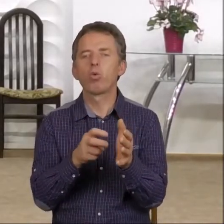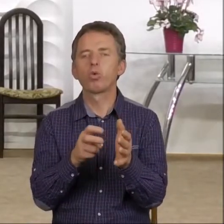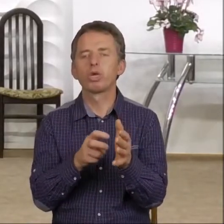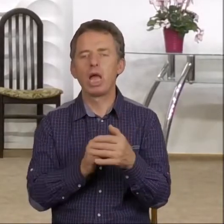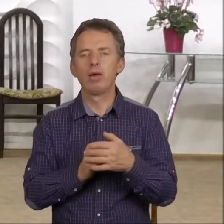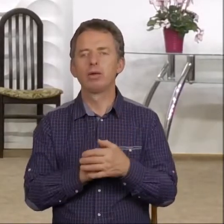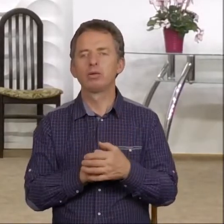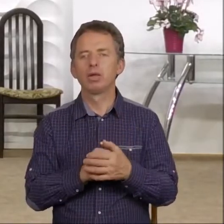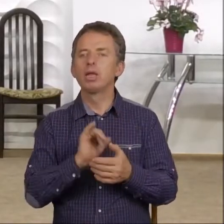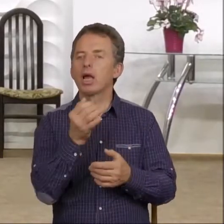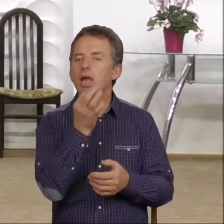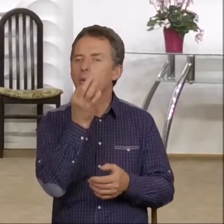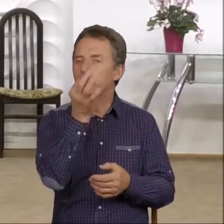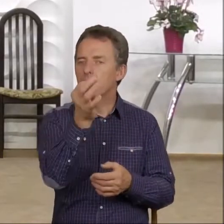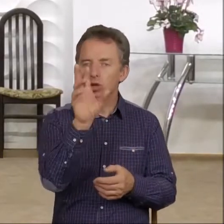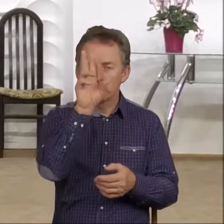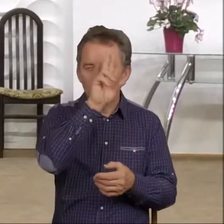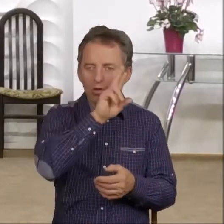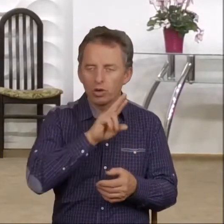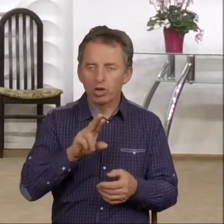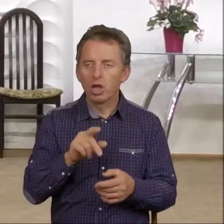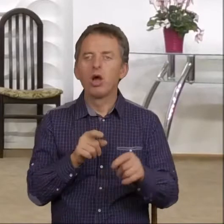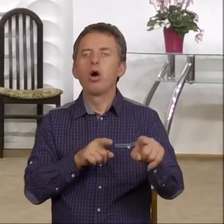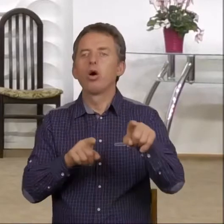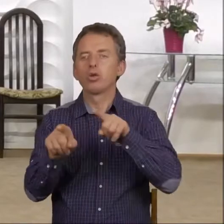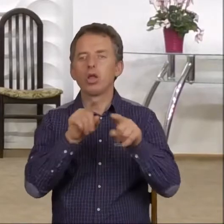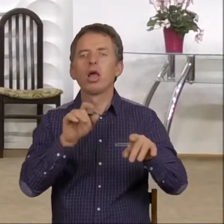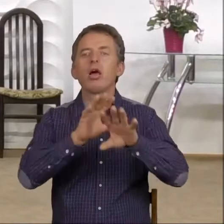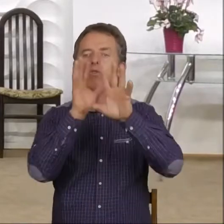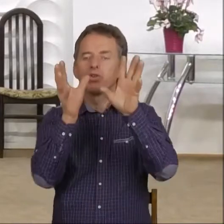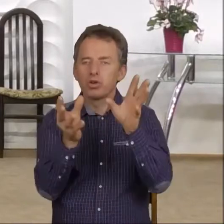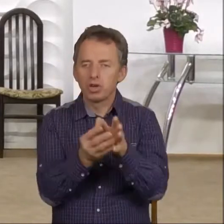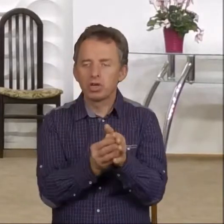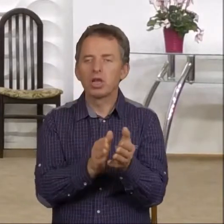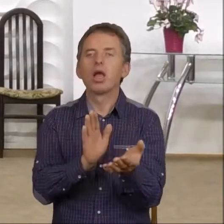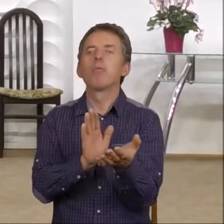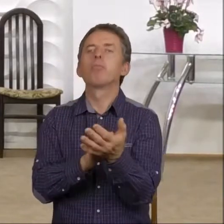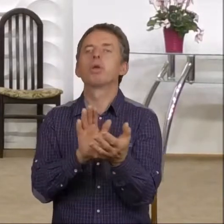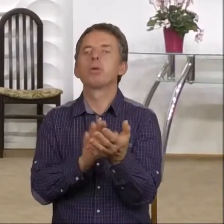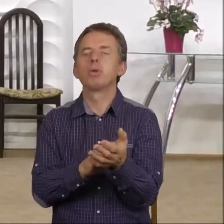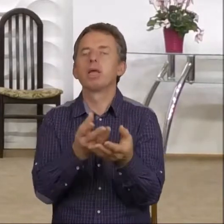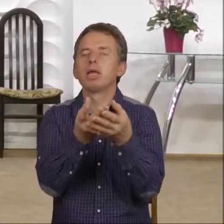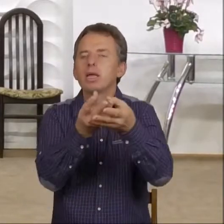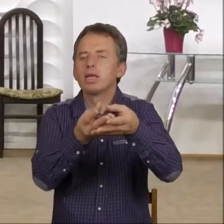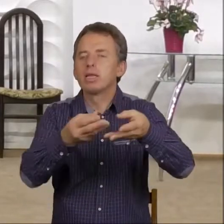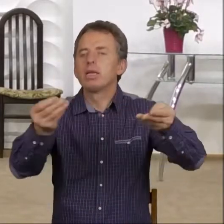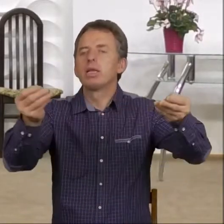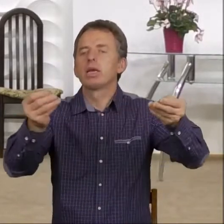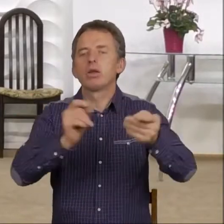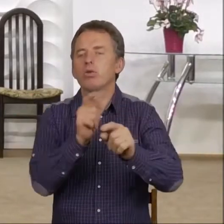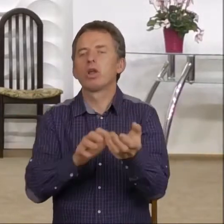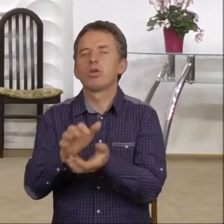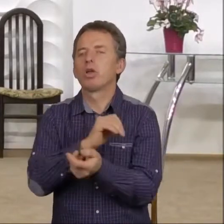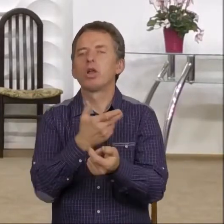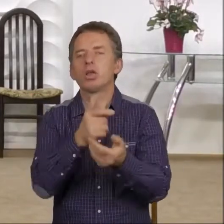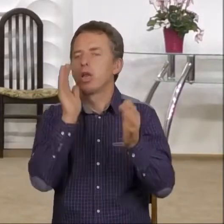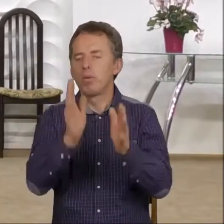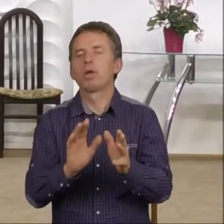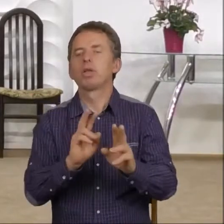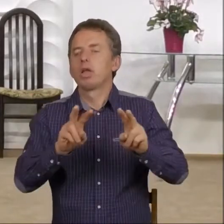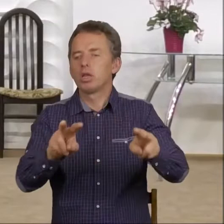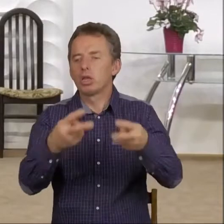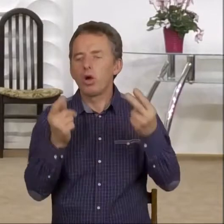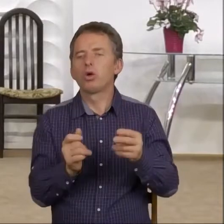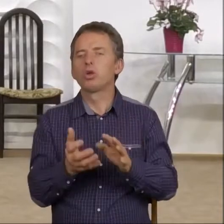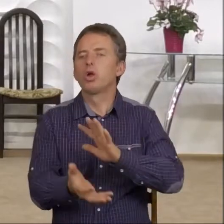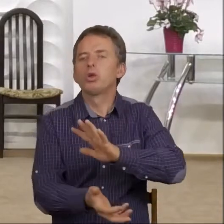No jest pytanie, czy rzeczywiście oznacza to, że wszystkie Biblie znikną wtedy ze świata. i że nie będzie już skąd zaczerpnąć tej